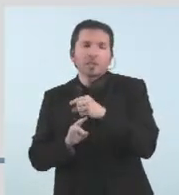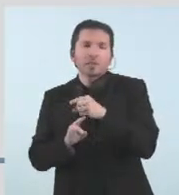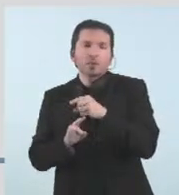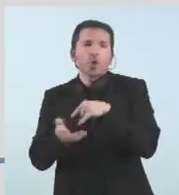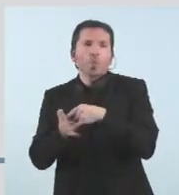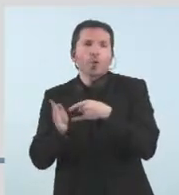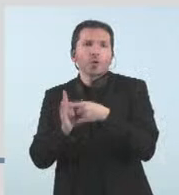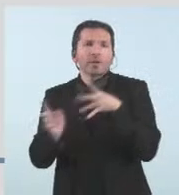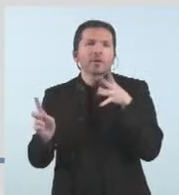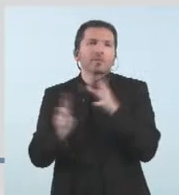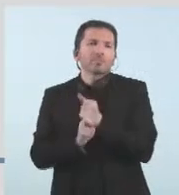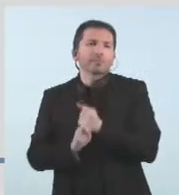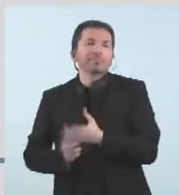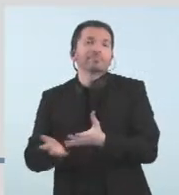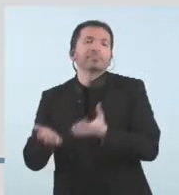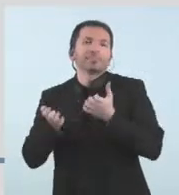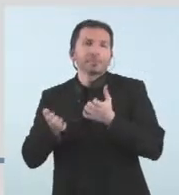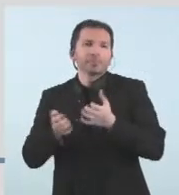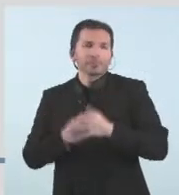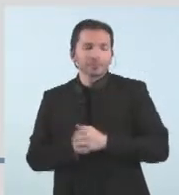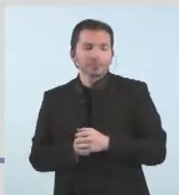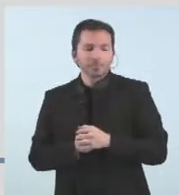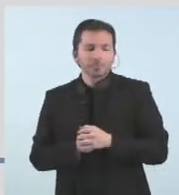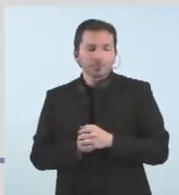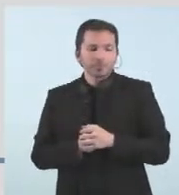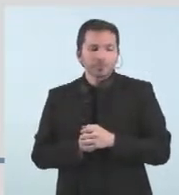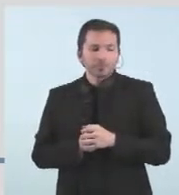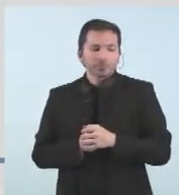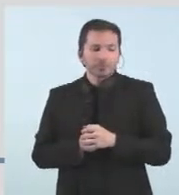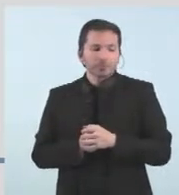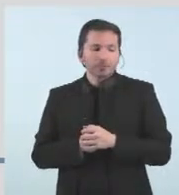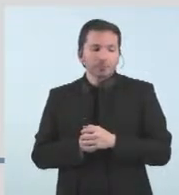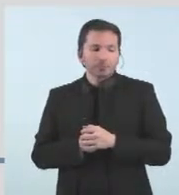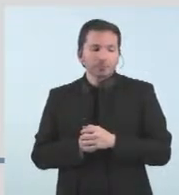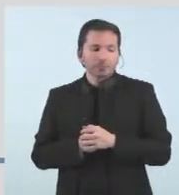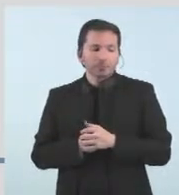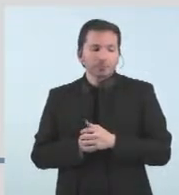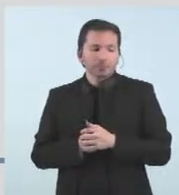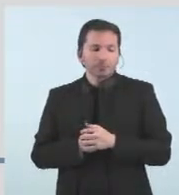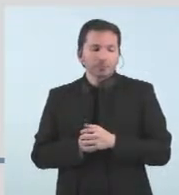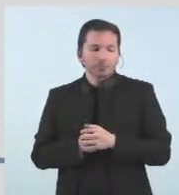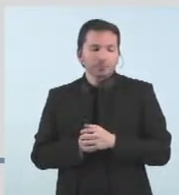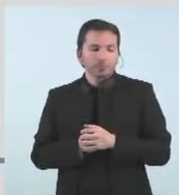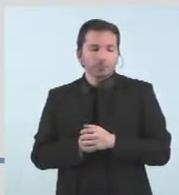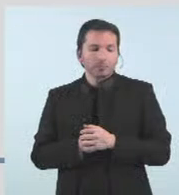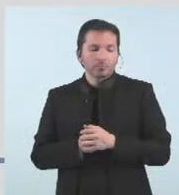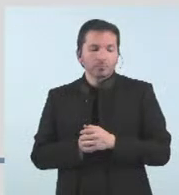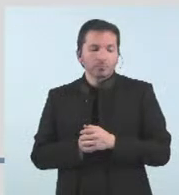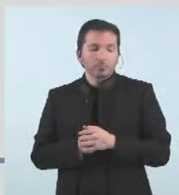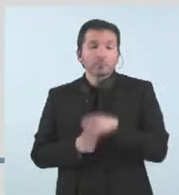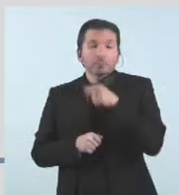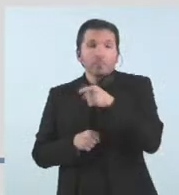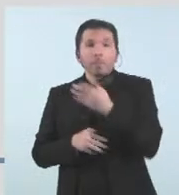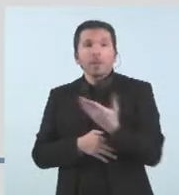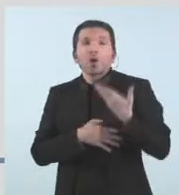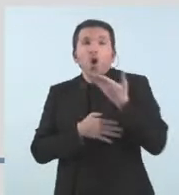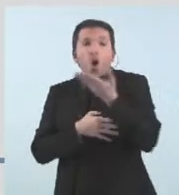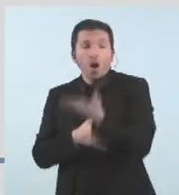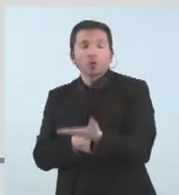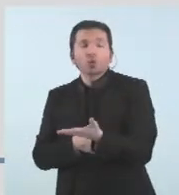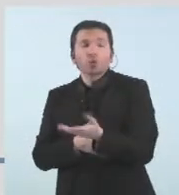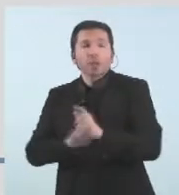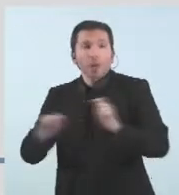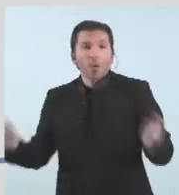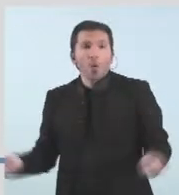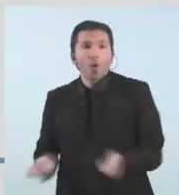doncs va comportar la reconducció de les bases dels ajuts de promoció exterior i